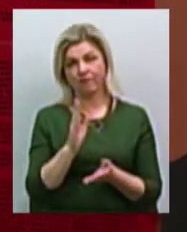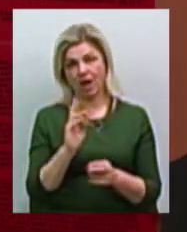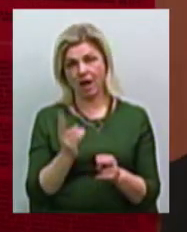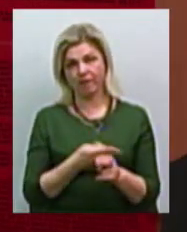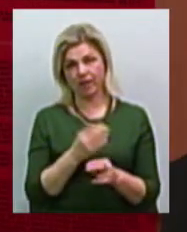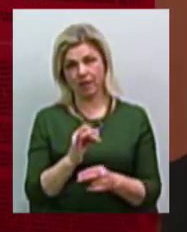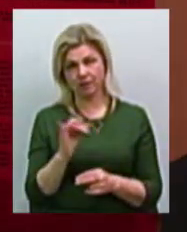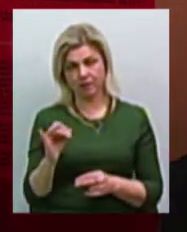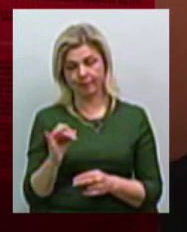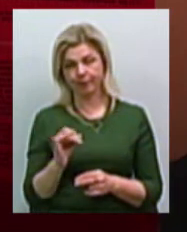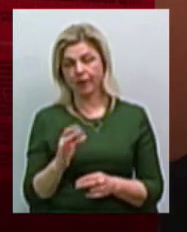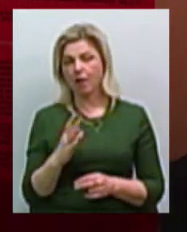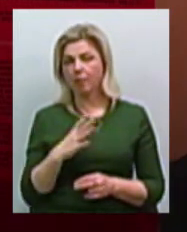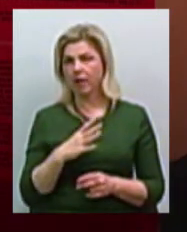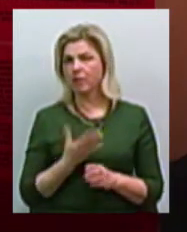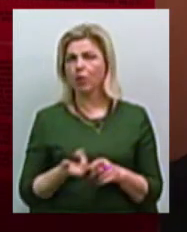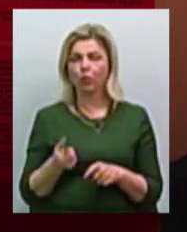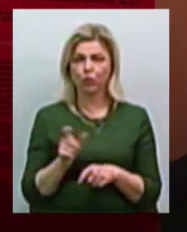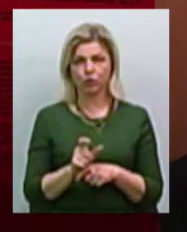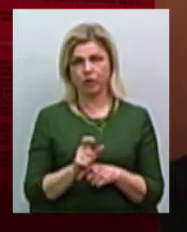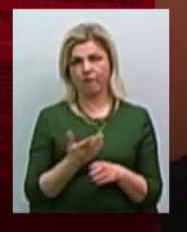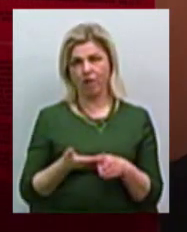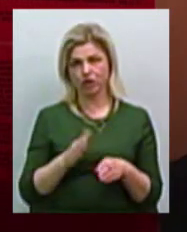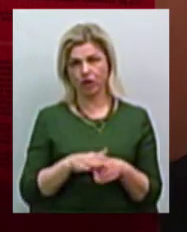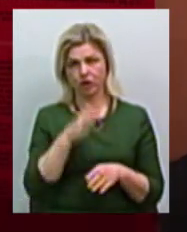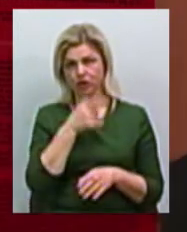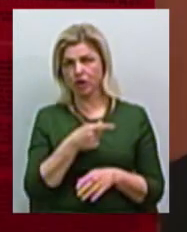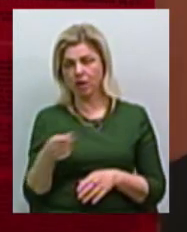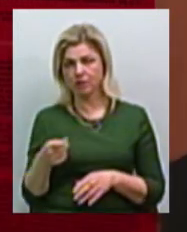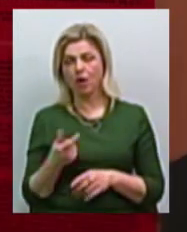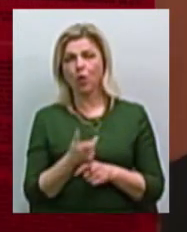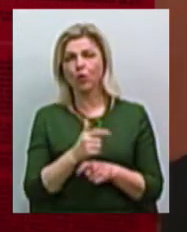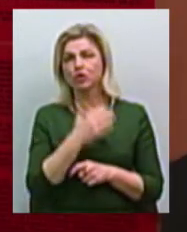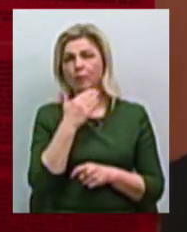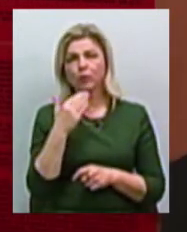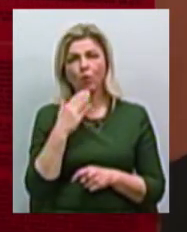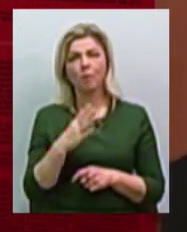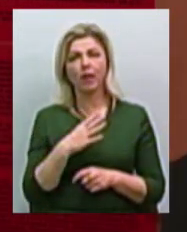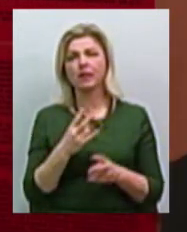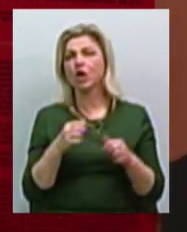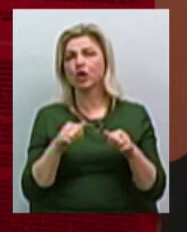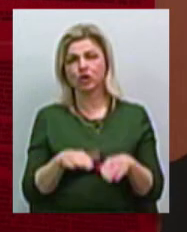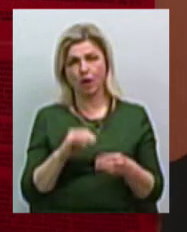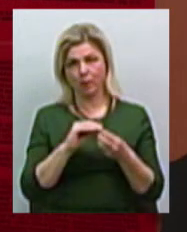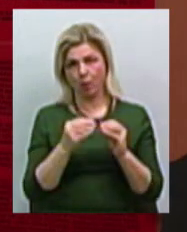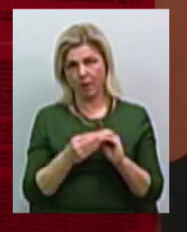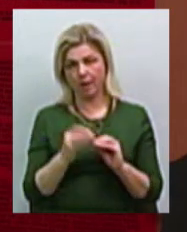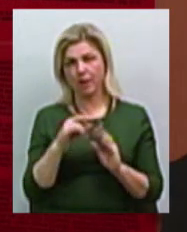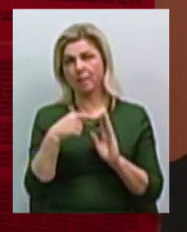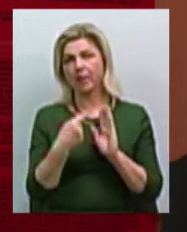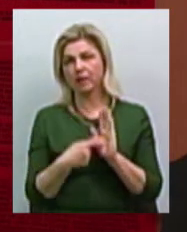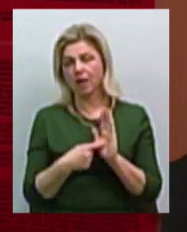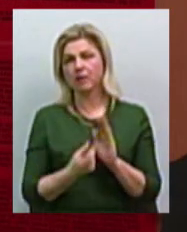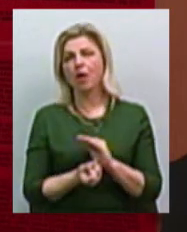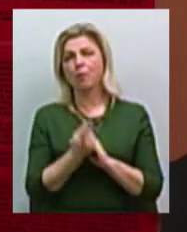дуже важкий час, тому що було багато невирішених проблем, невирішених питань. Виникало